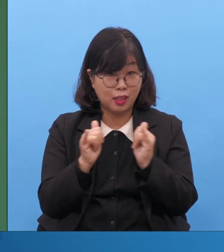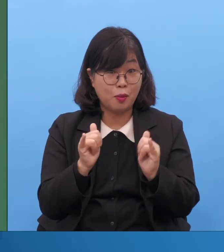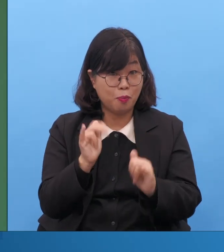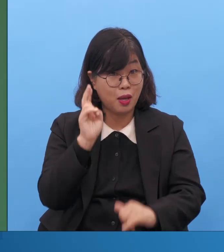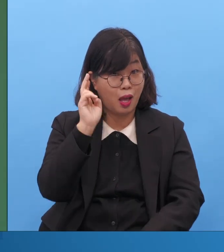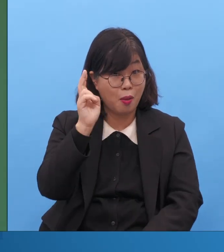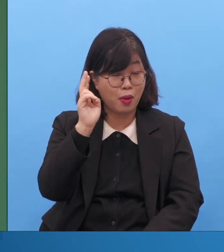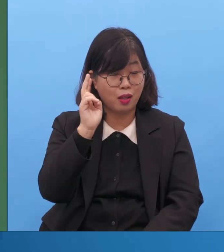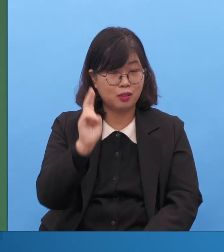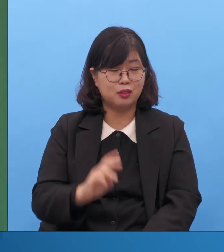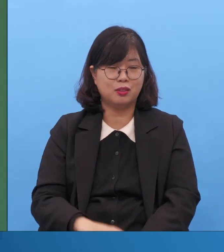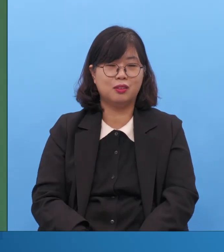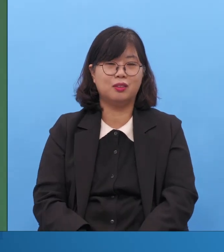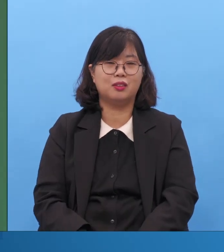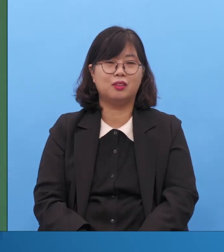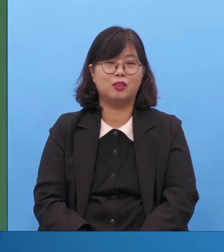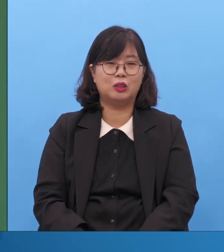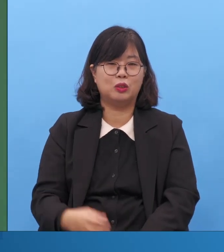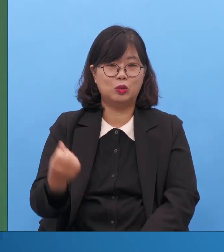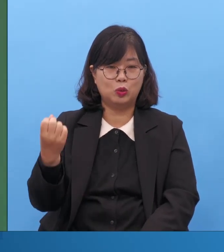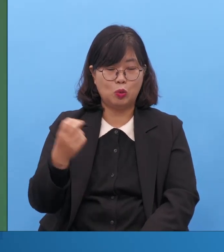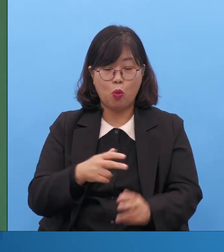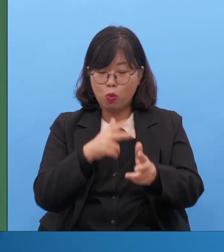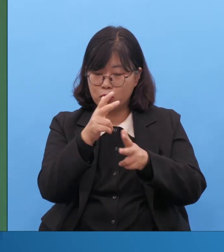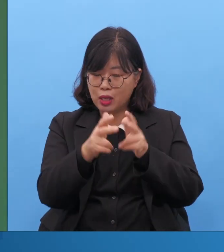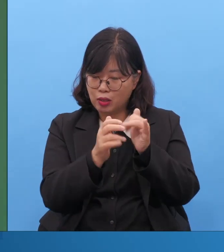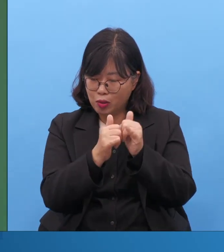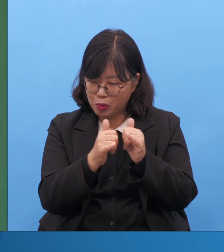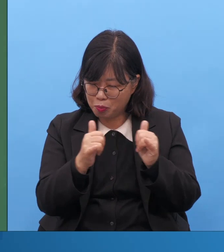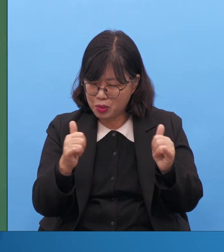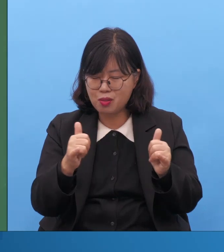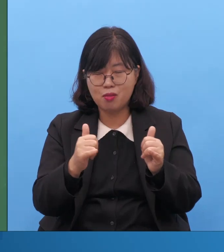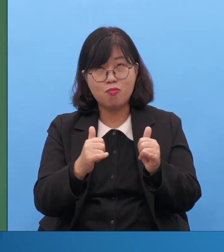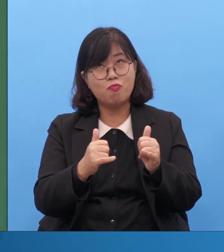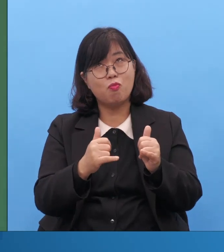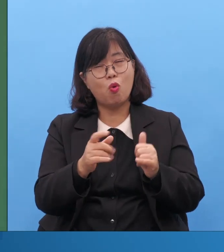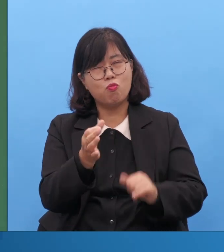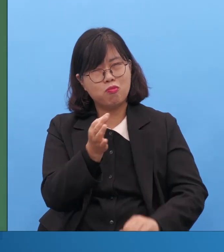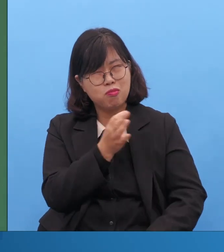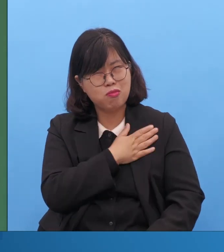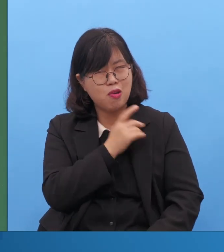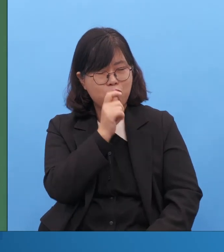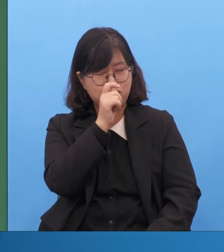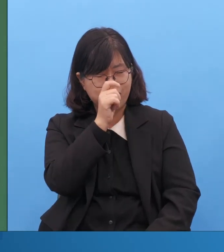또 산업인들도 세계에 많이 있습니다 그분들 다 훌륭한 분들이 많아요